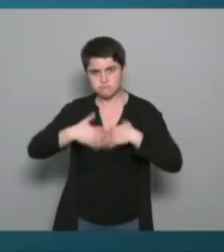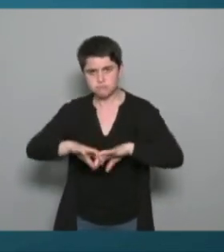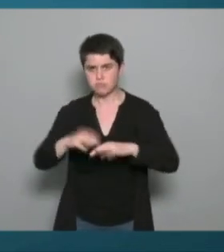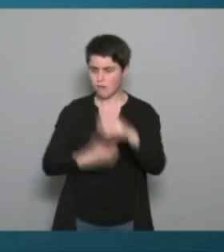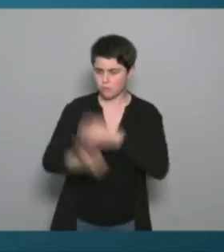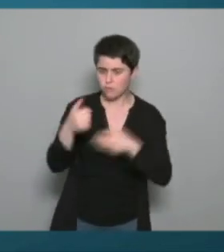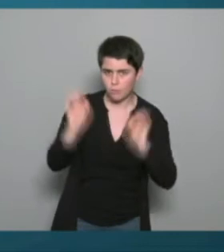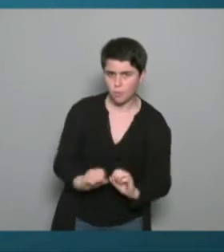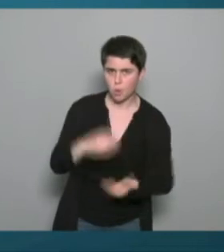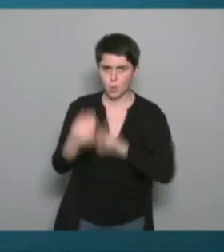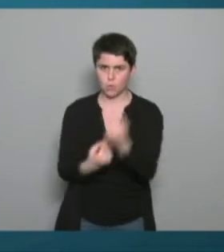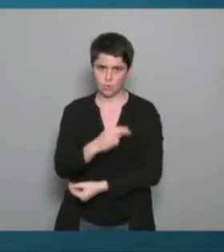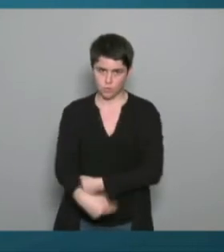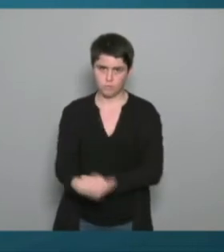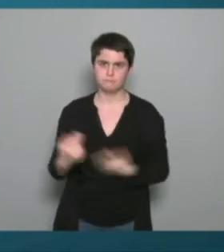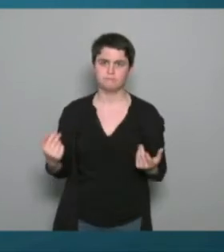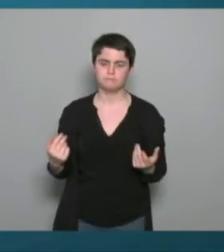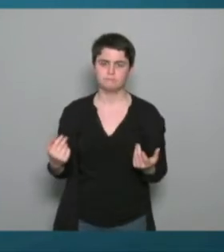choses sont à prendre à doser